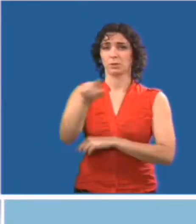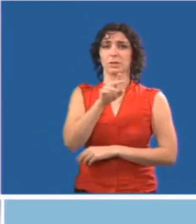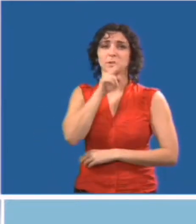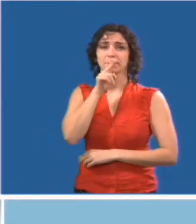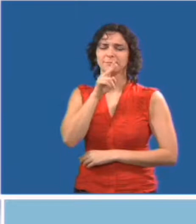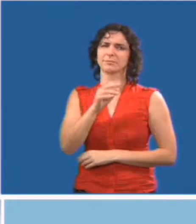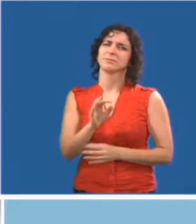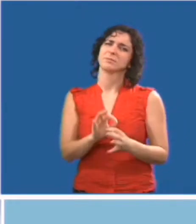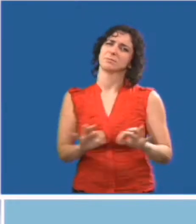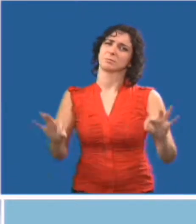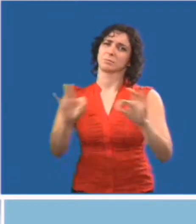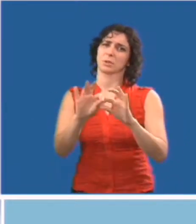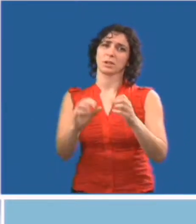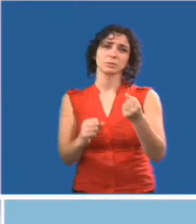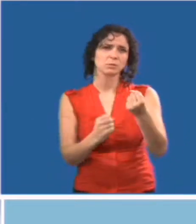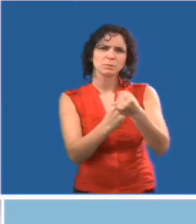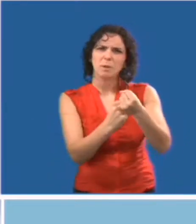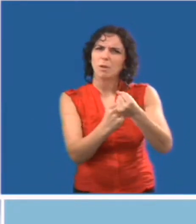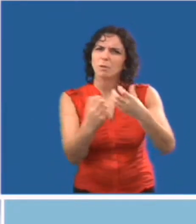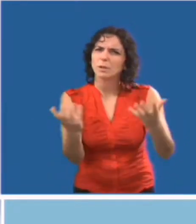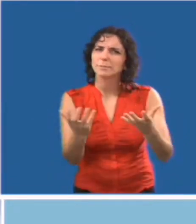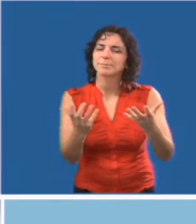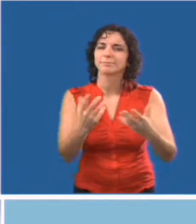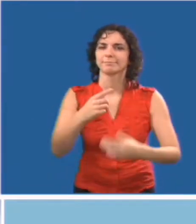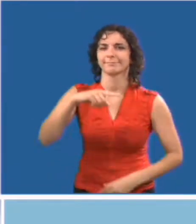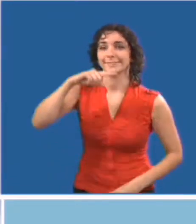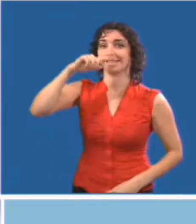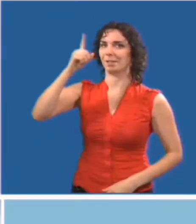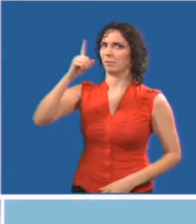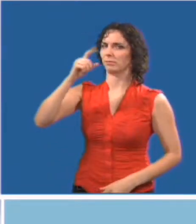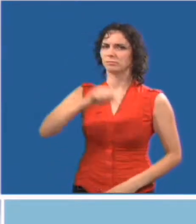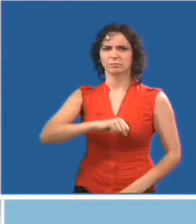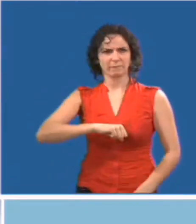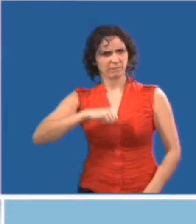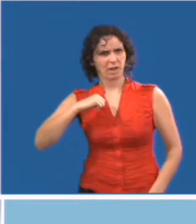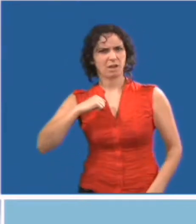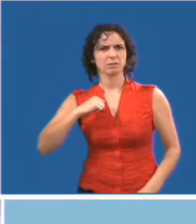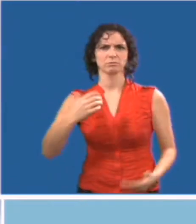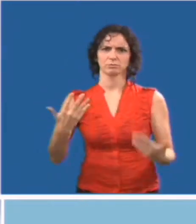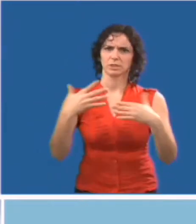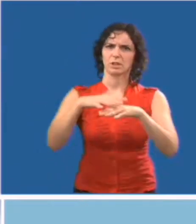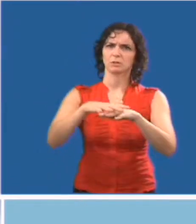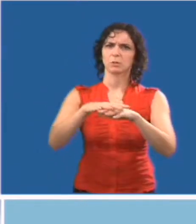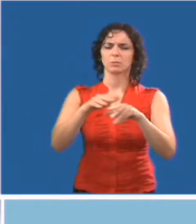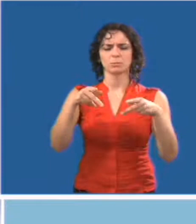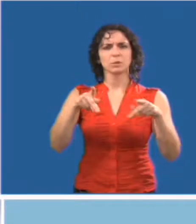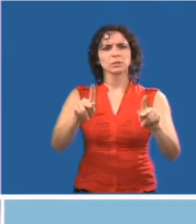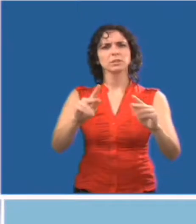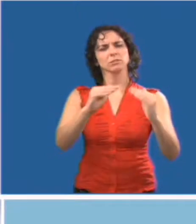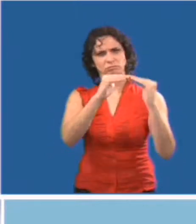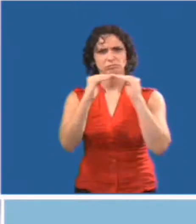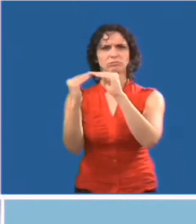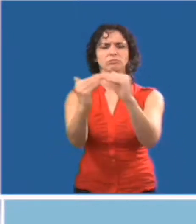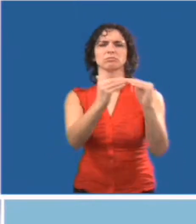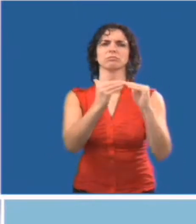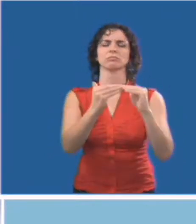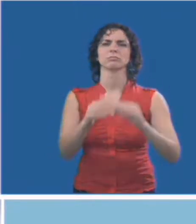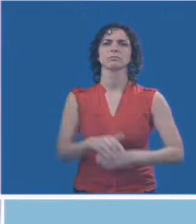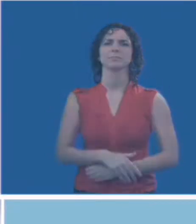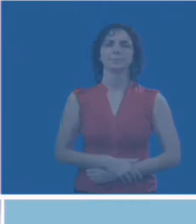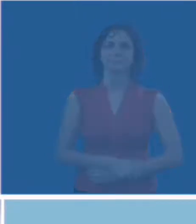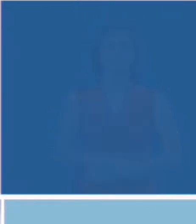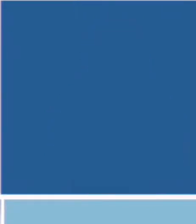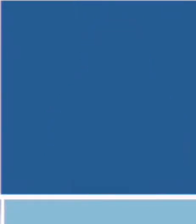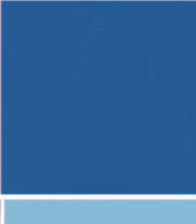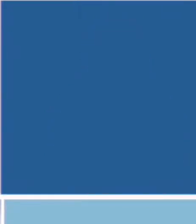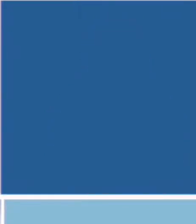appuyer les principes clés d'indépendance, de dignité, d'intégration et d'égalité des chances. Les